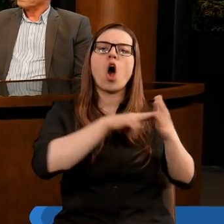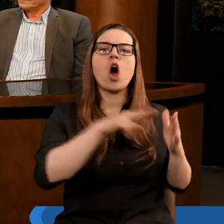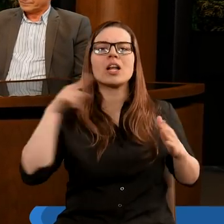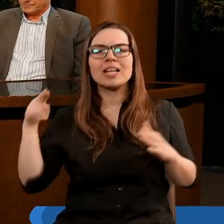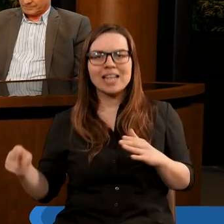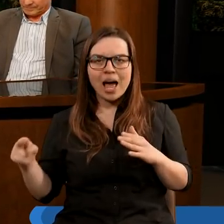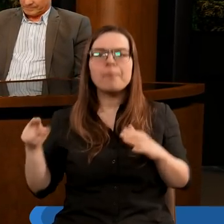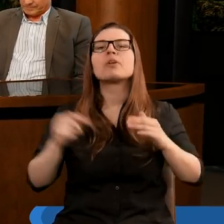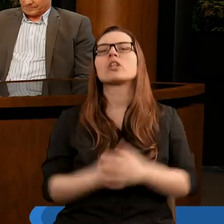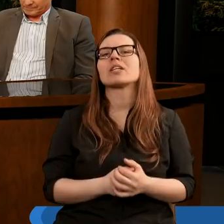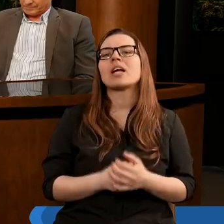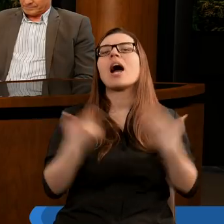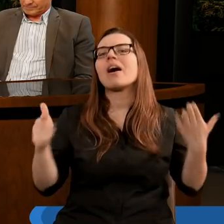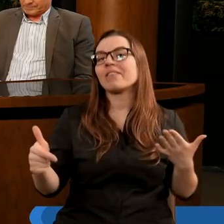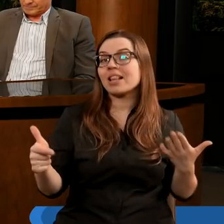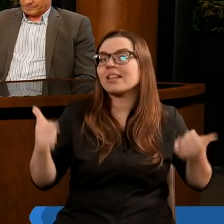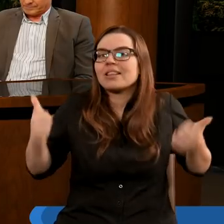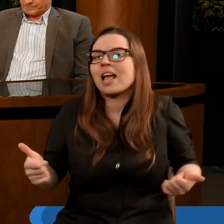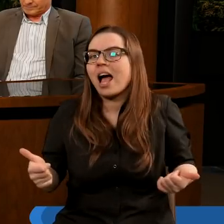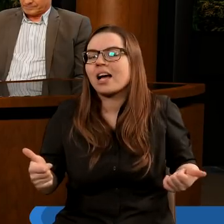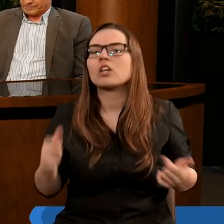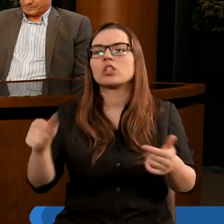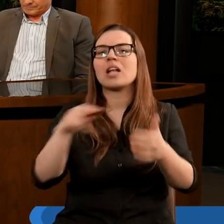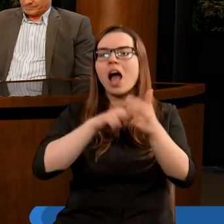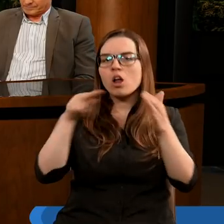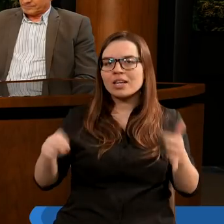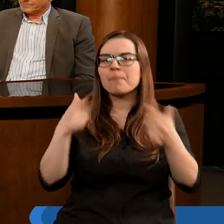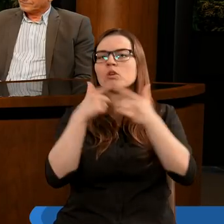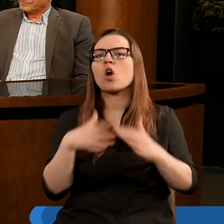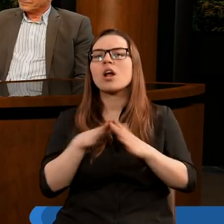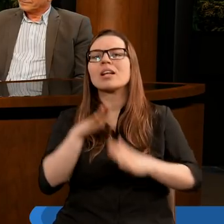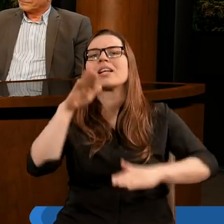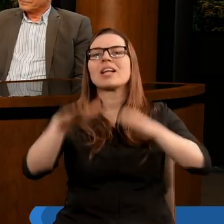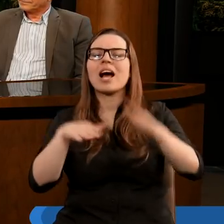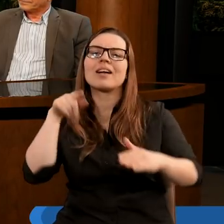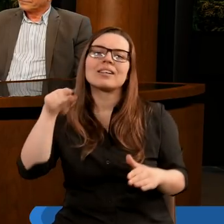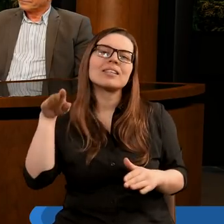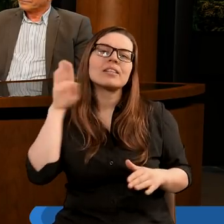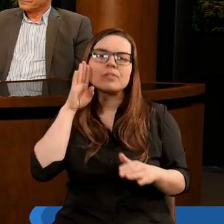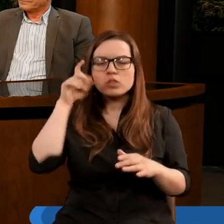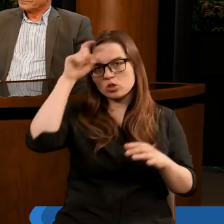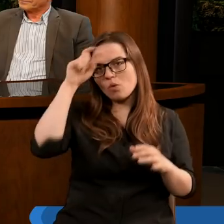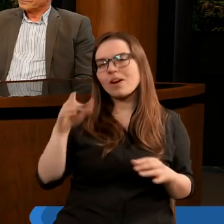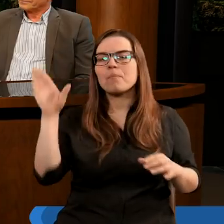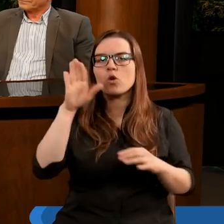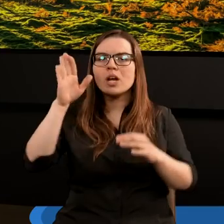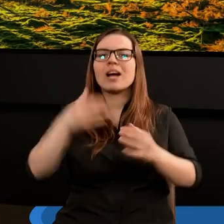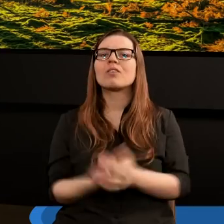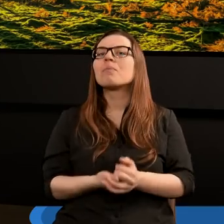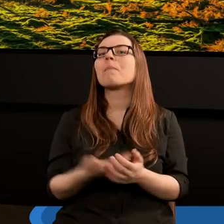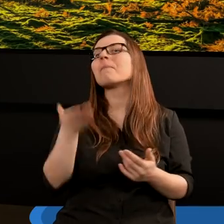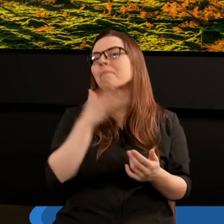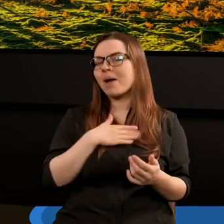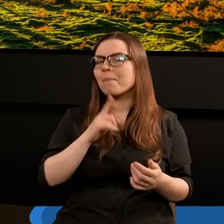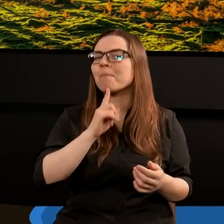Odstępczy. I wtedy staje się częścią tego Odstępczego kościoła i naśladuje tego przeciwnika Bożego. No i mamy